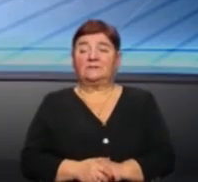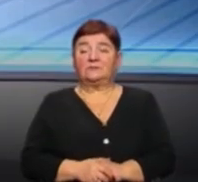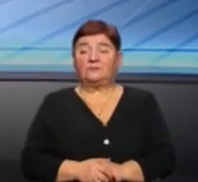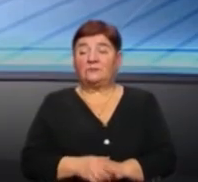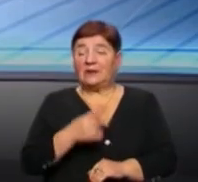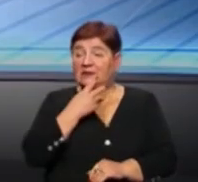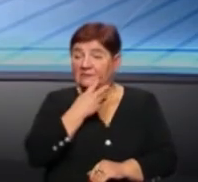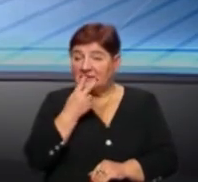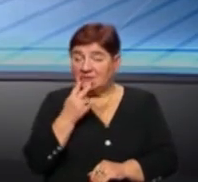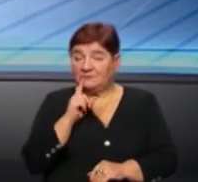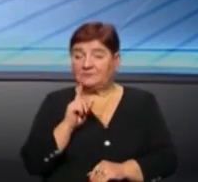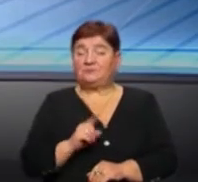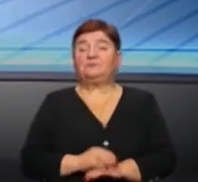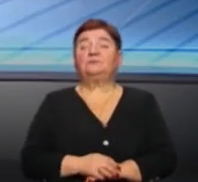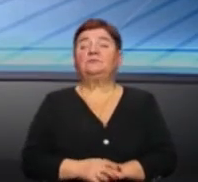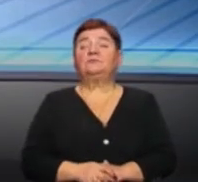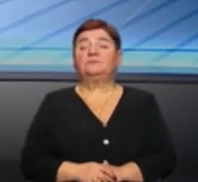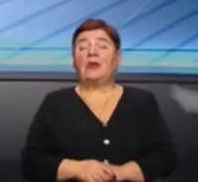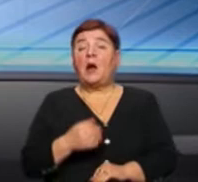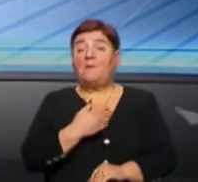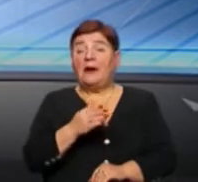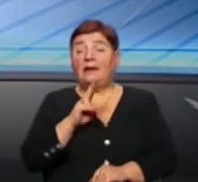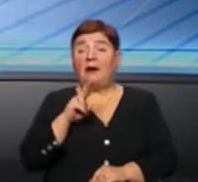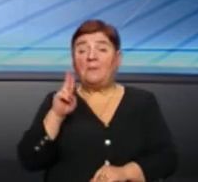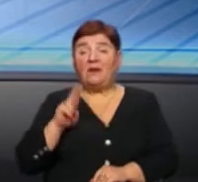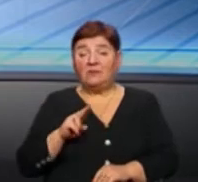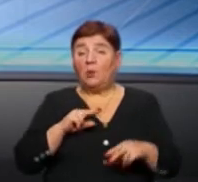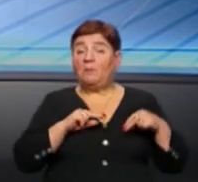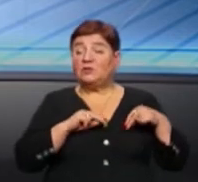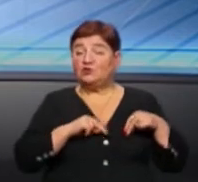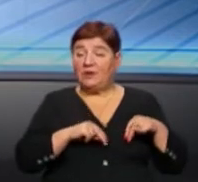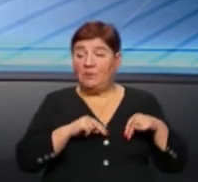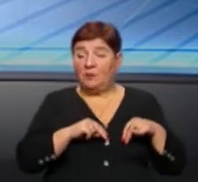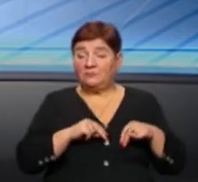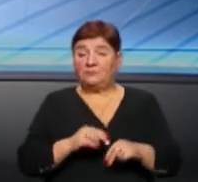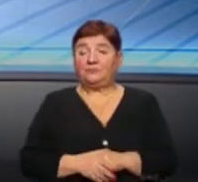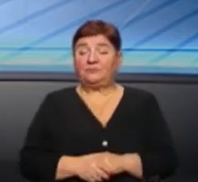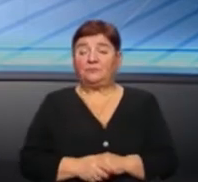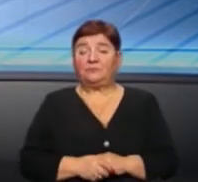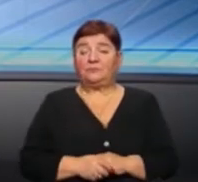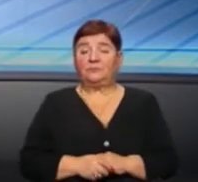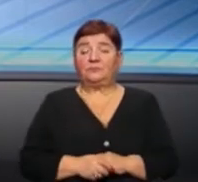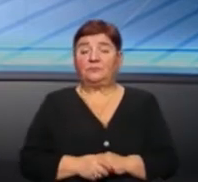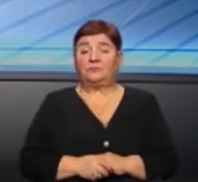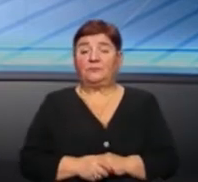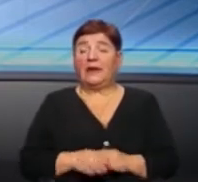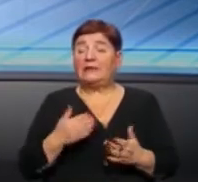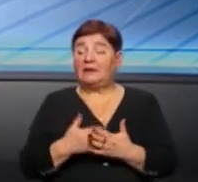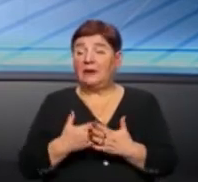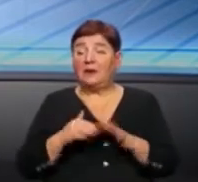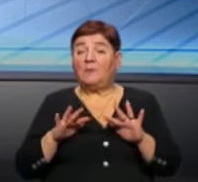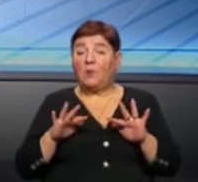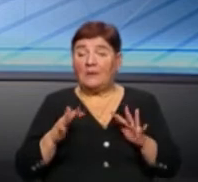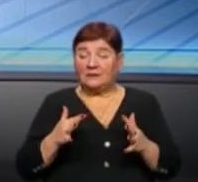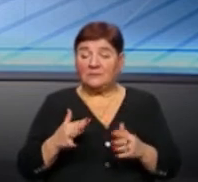Ну, дивіться, ми, як правило, працюємо на даний